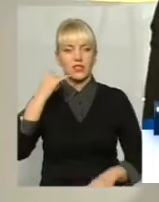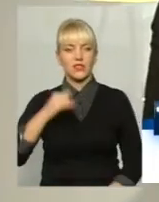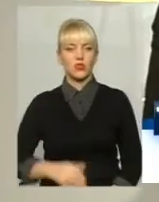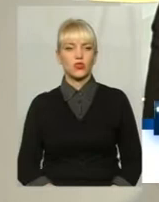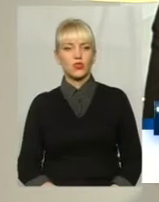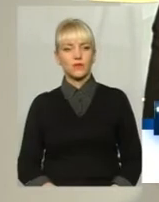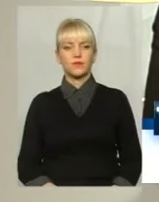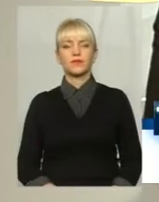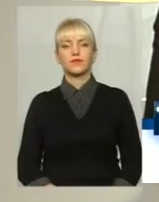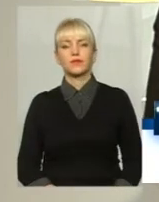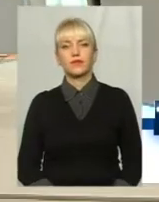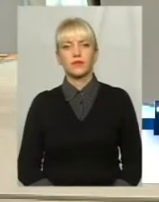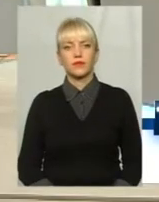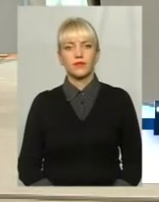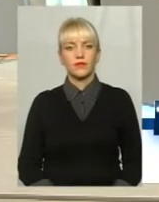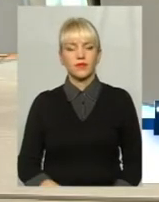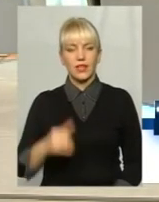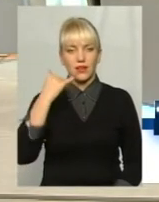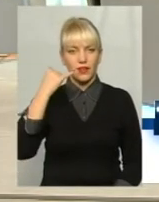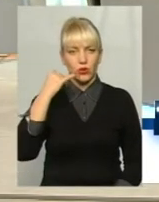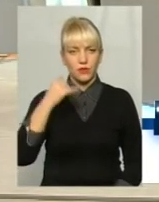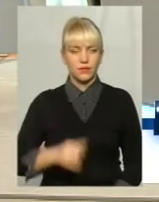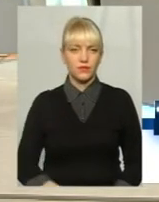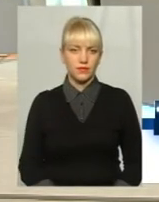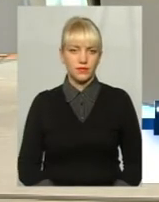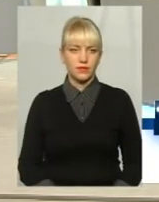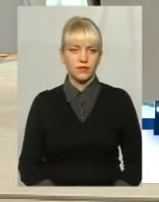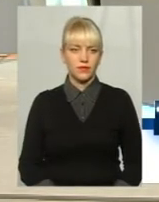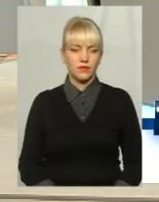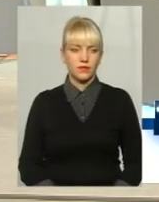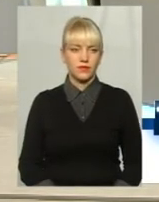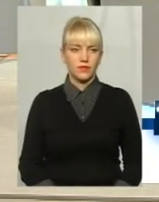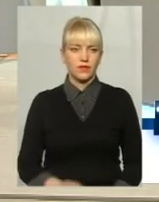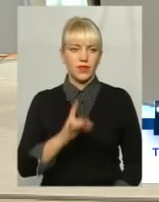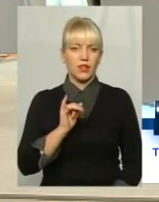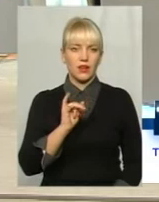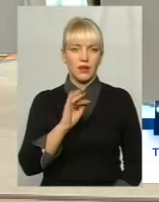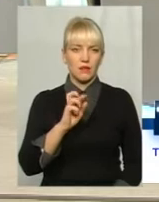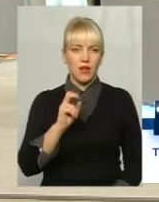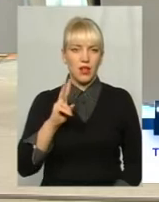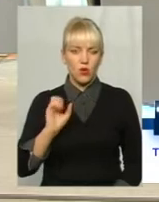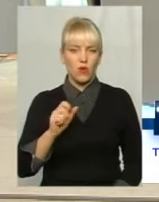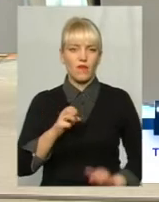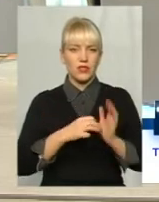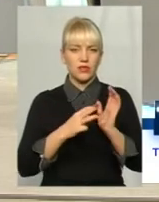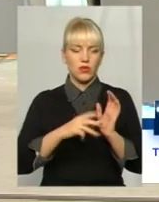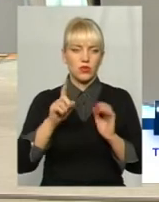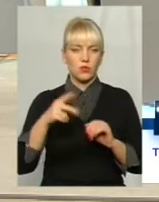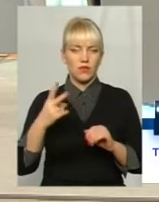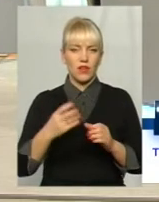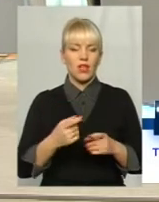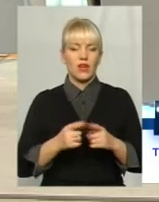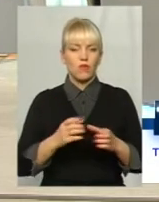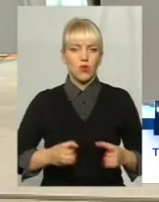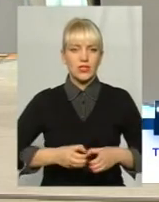Доброго вечора. Алло. Так, так, так, ми вас слухаємо. Рибалка 18 рок-2. Возле столбов, який освіщає